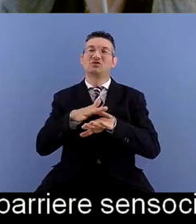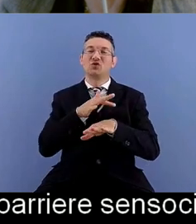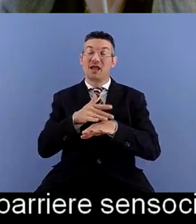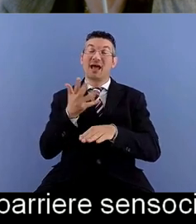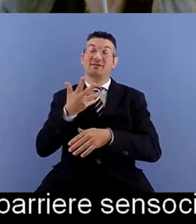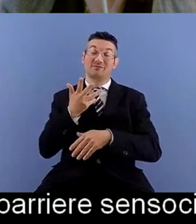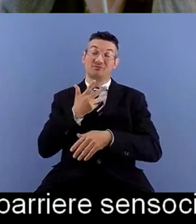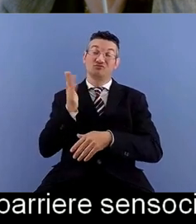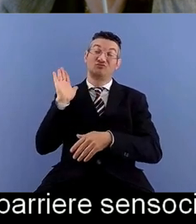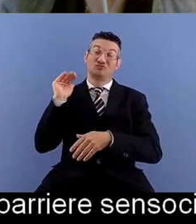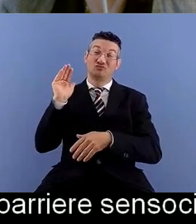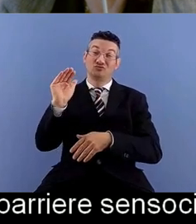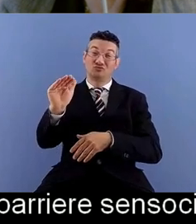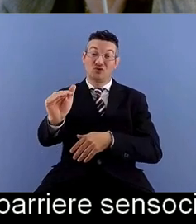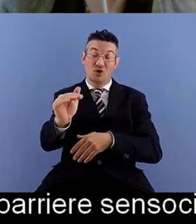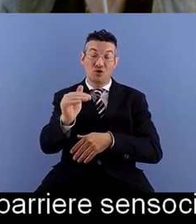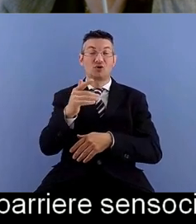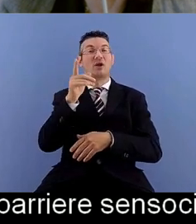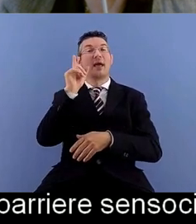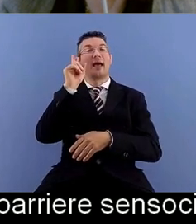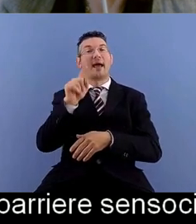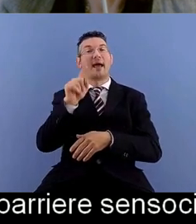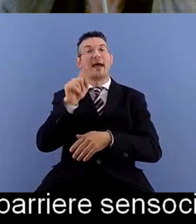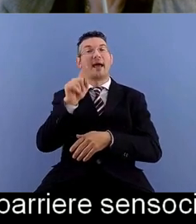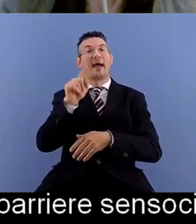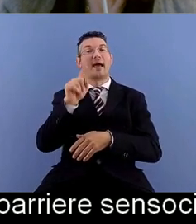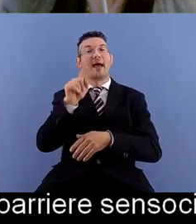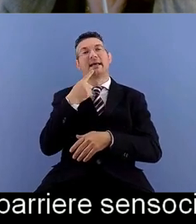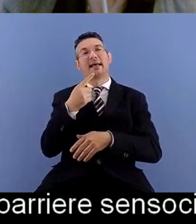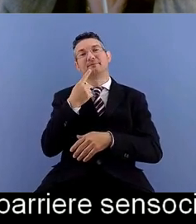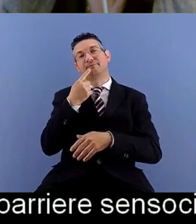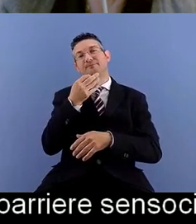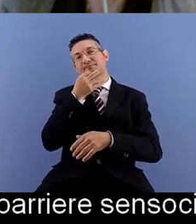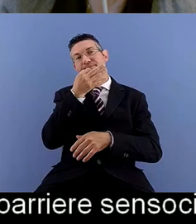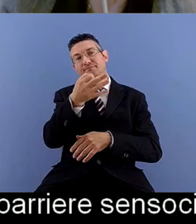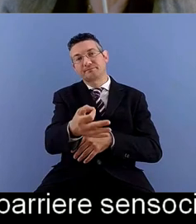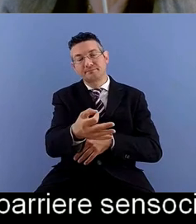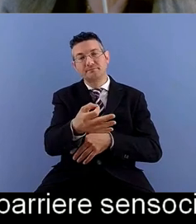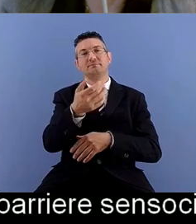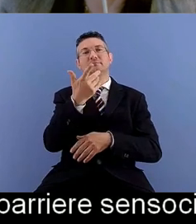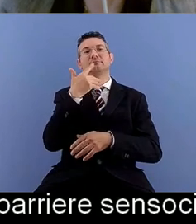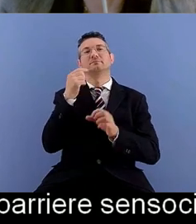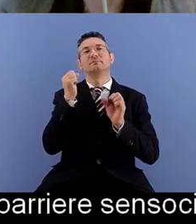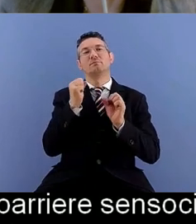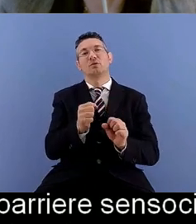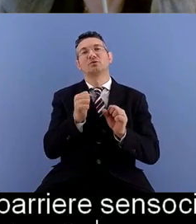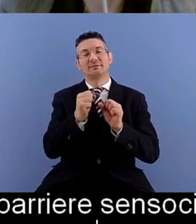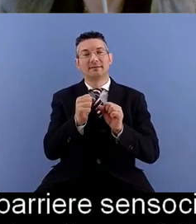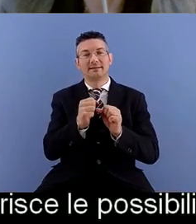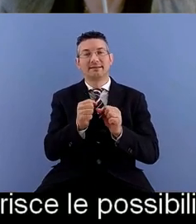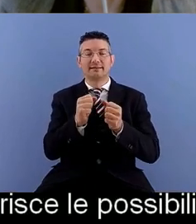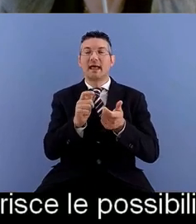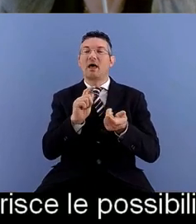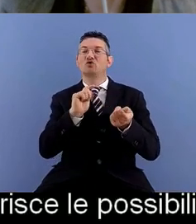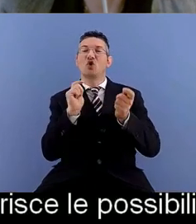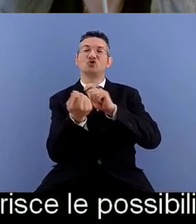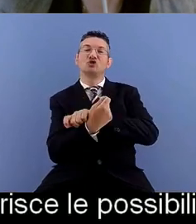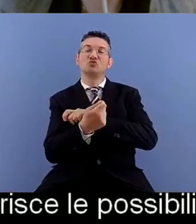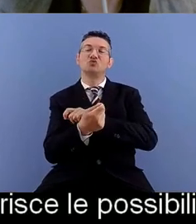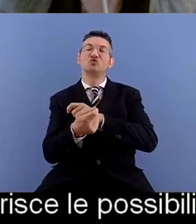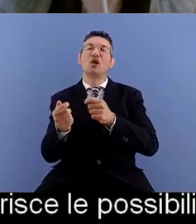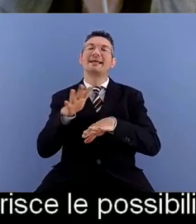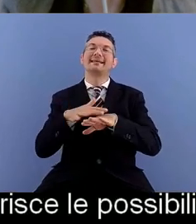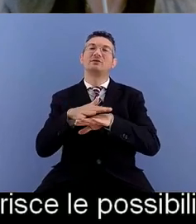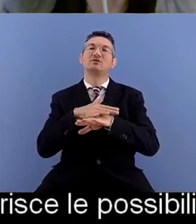e nel contempo suggerisce le possibilità di sostituzione sensoriale come se fosse senso